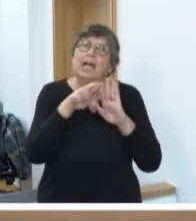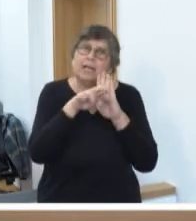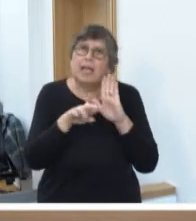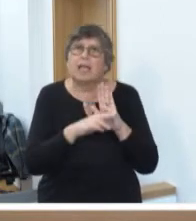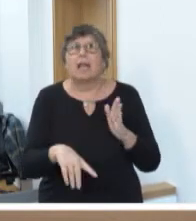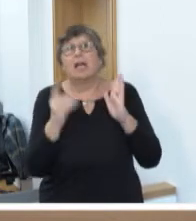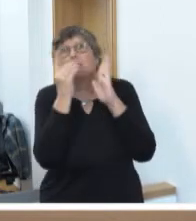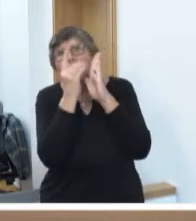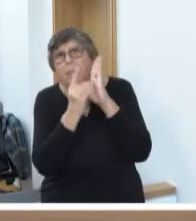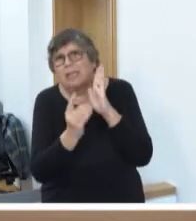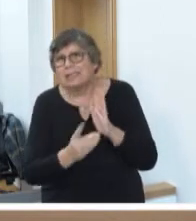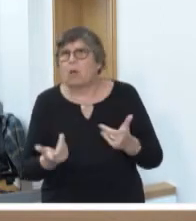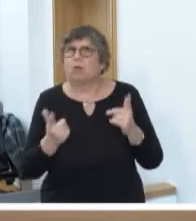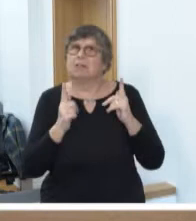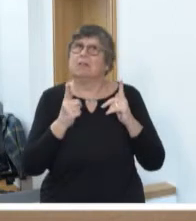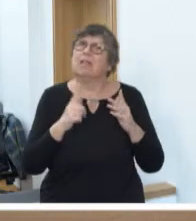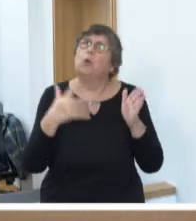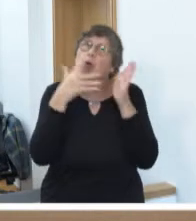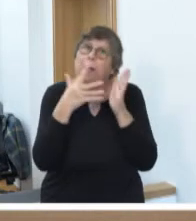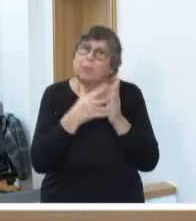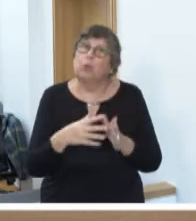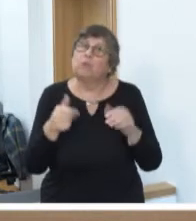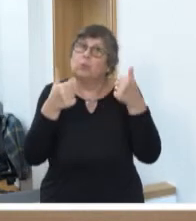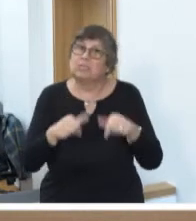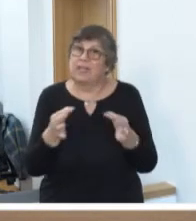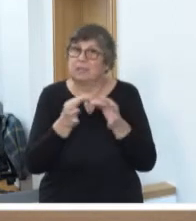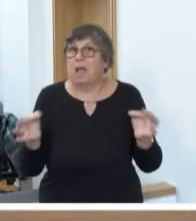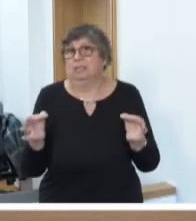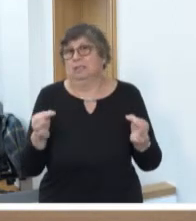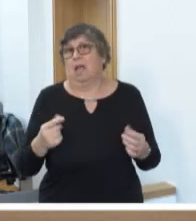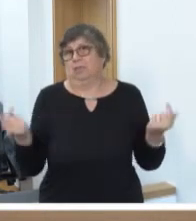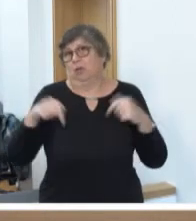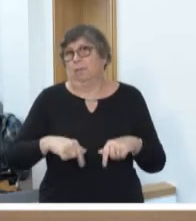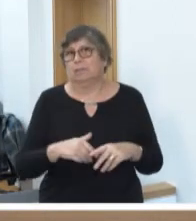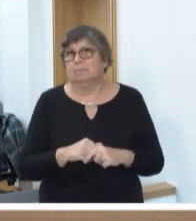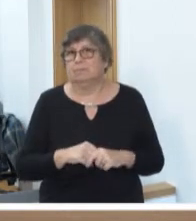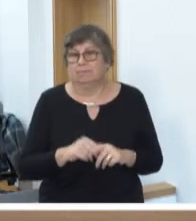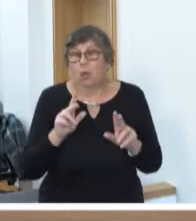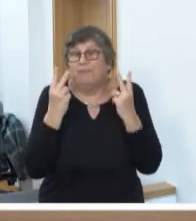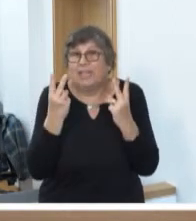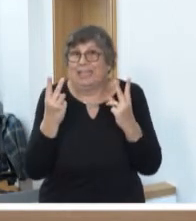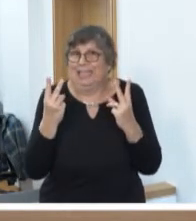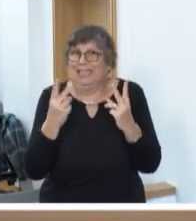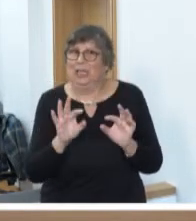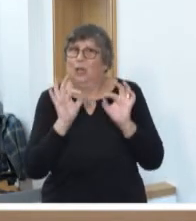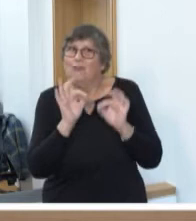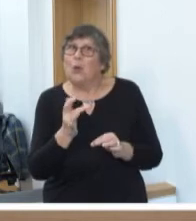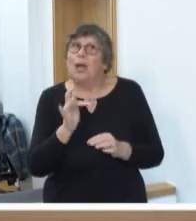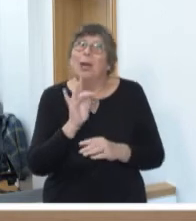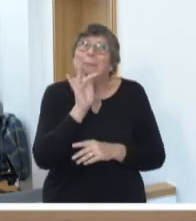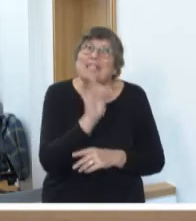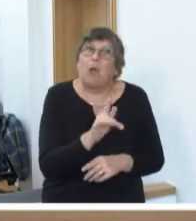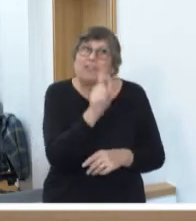Dokumentation und Überprüfung der Zwangsmaßnahmen eingeführt. Das ist wichtig für die Betroffenen, für alle.